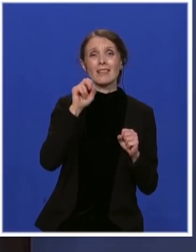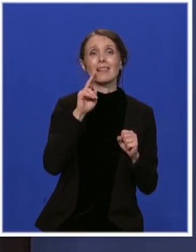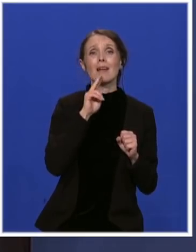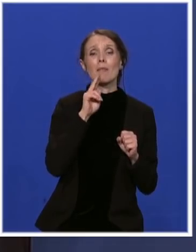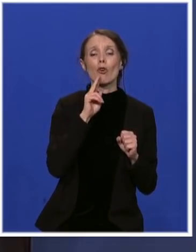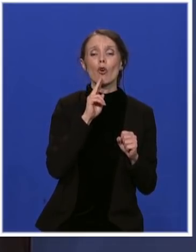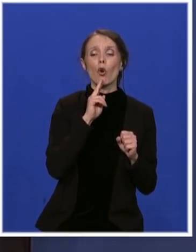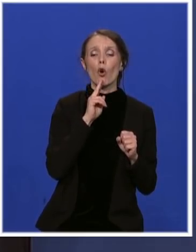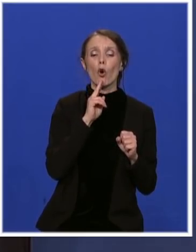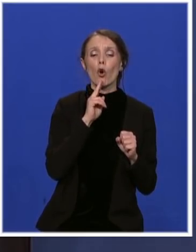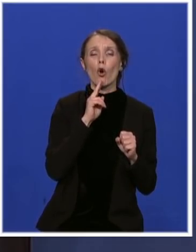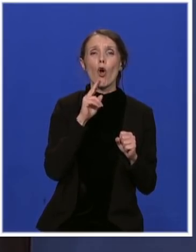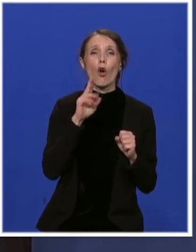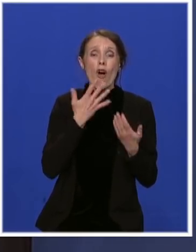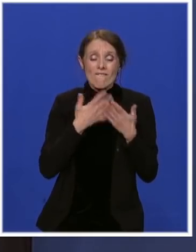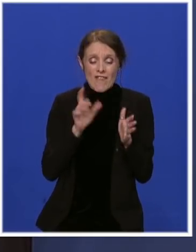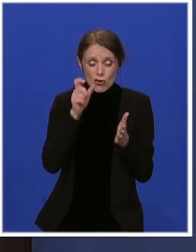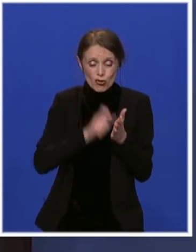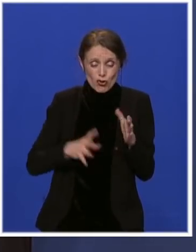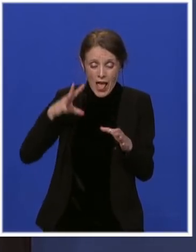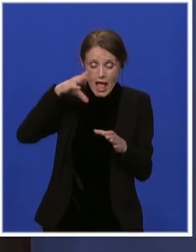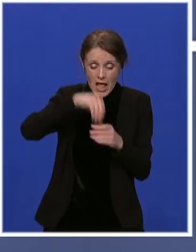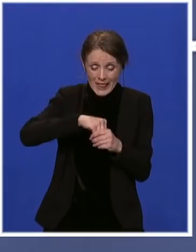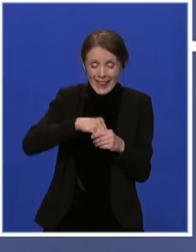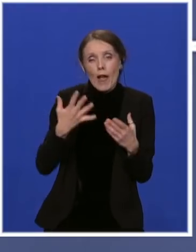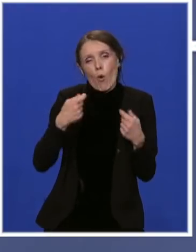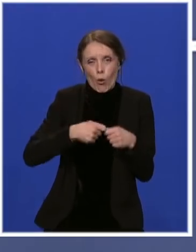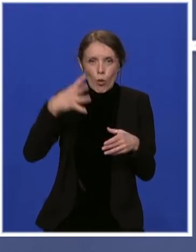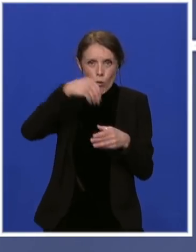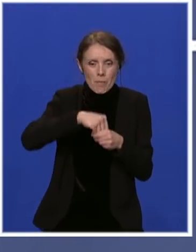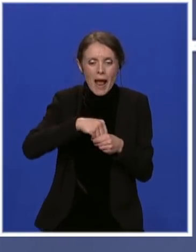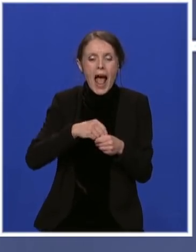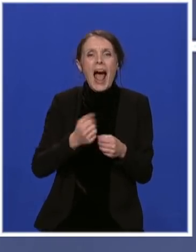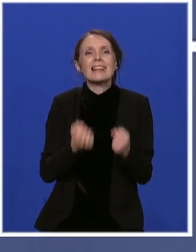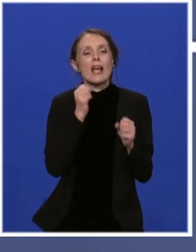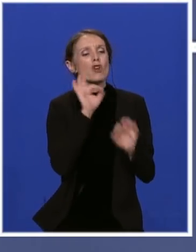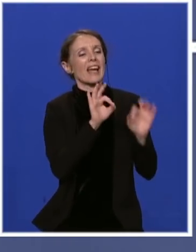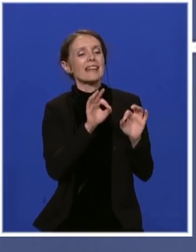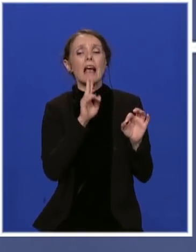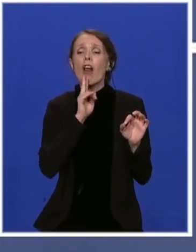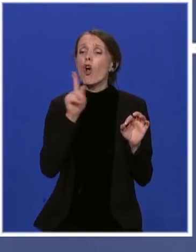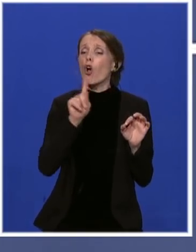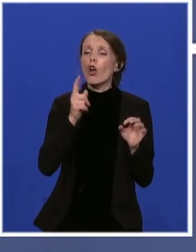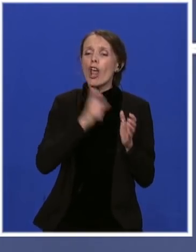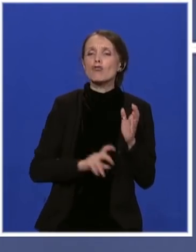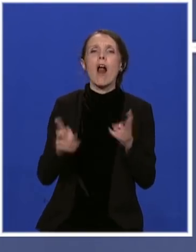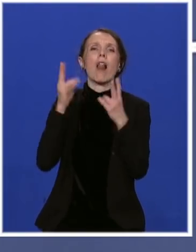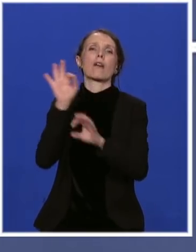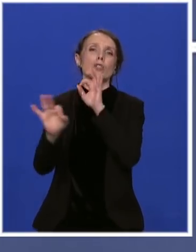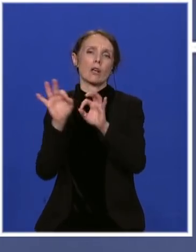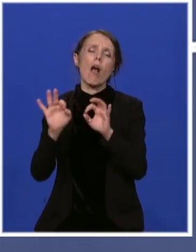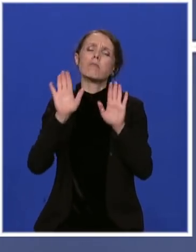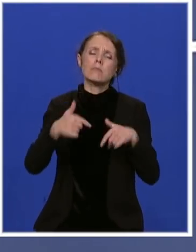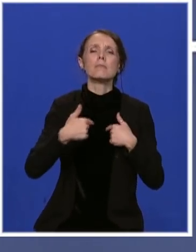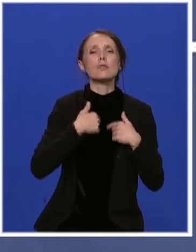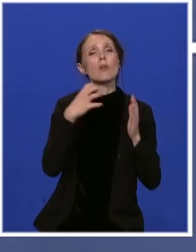uvek teže nešto prebaciti nego onima koji to nisu. U svakom slučaju mi ćemo da nastavimo sa ozbiljnim reformama,